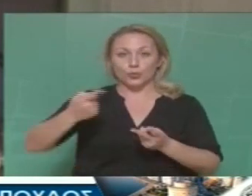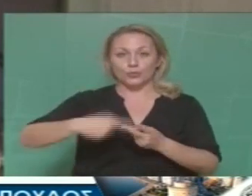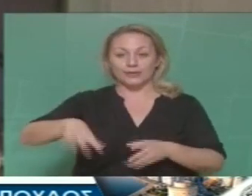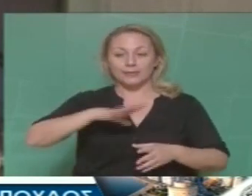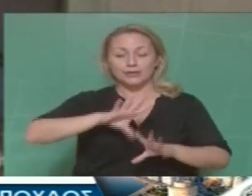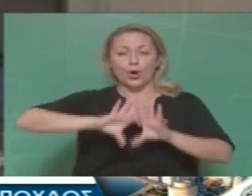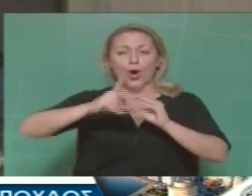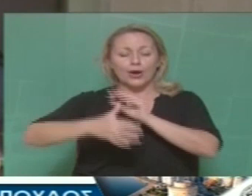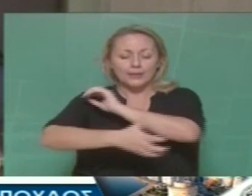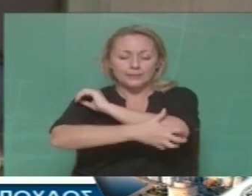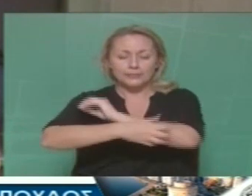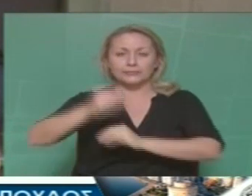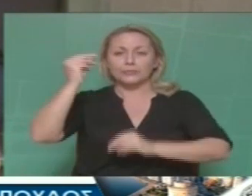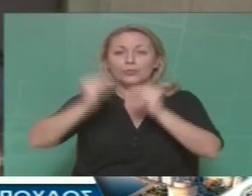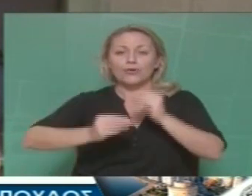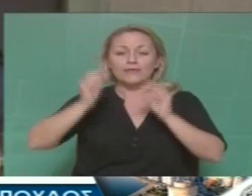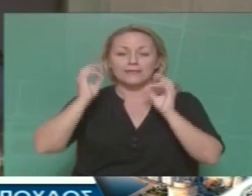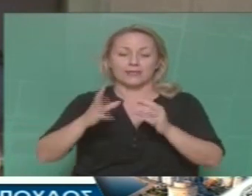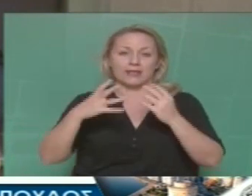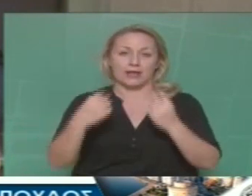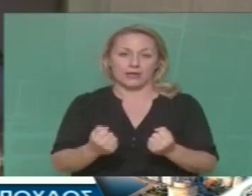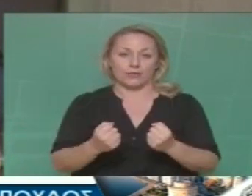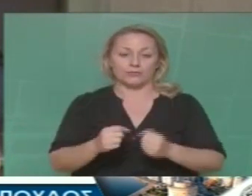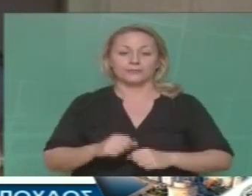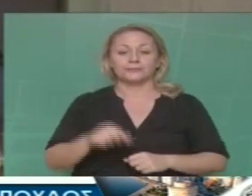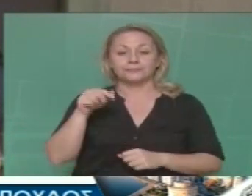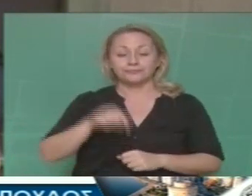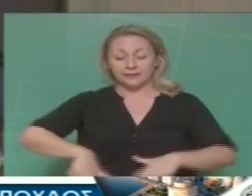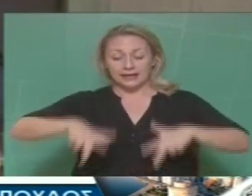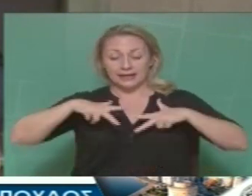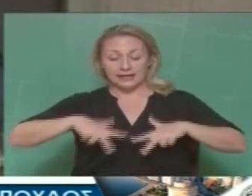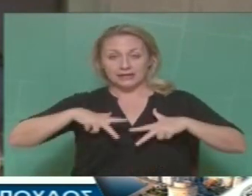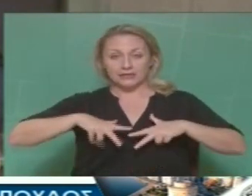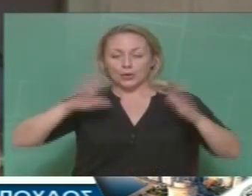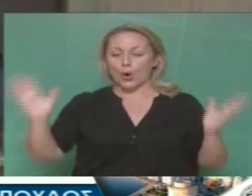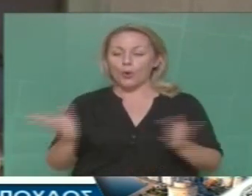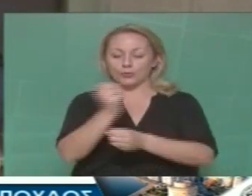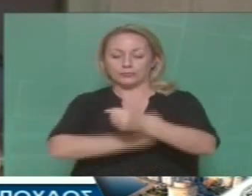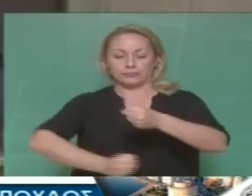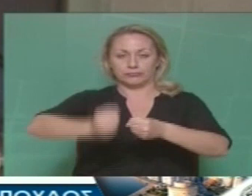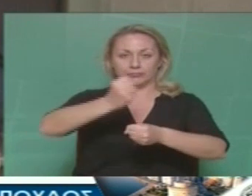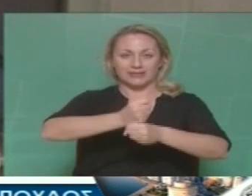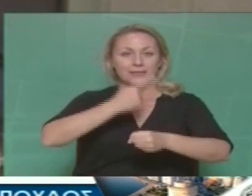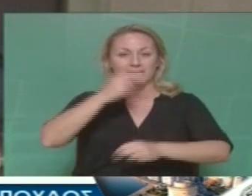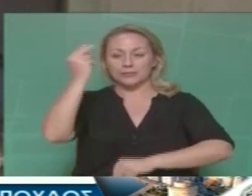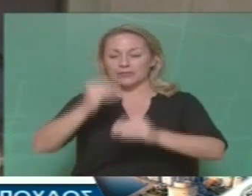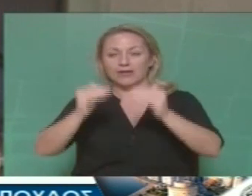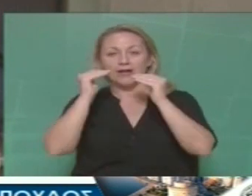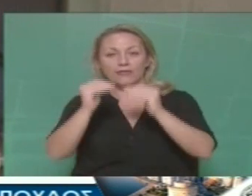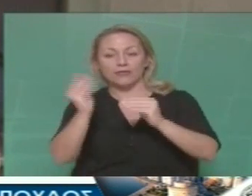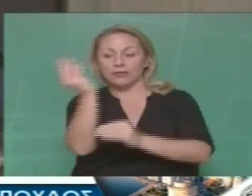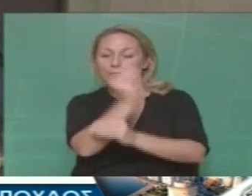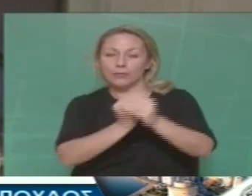προβλήματα, τα οποία κυβέρνηση βγαίνει, κυβέρνηση μπαίνει, συνεχίζουν να παραμένουν τα ίδια και να οξύνονται.